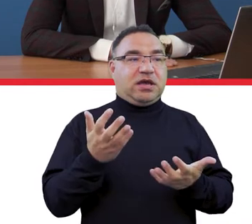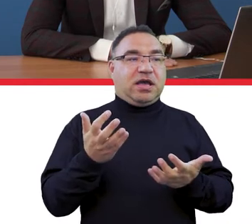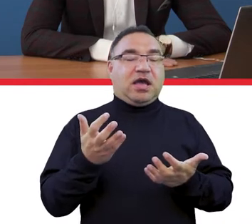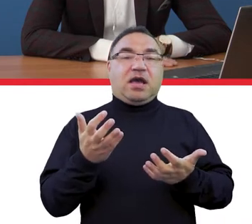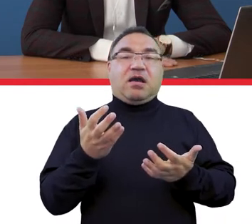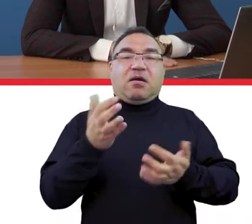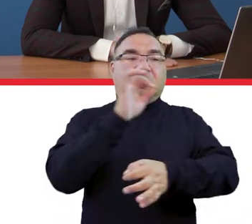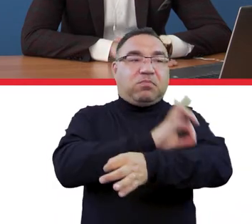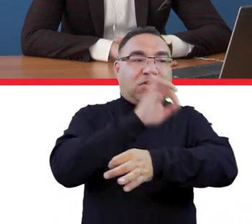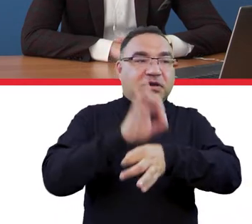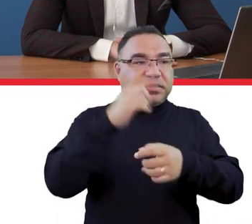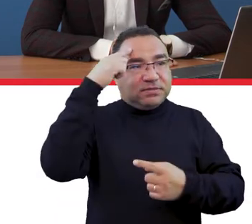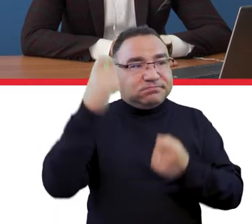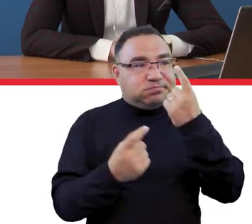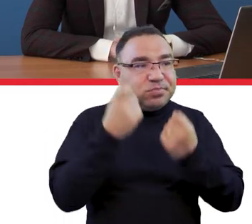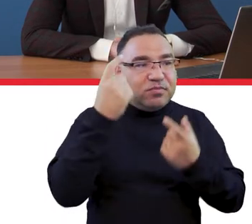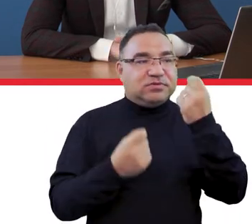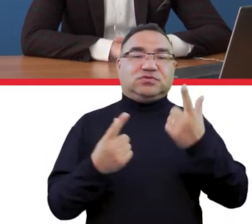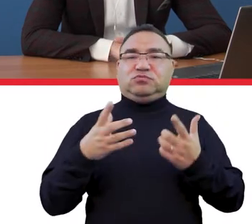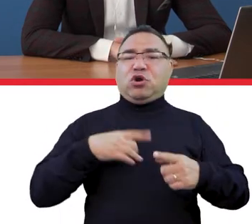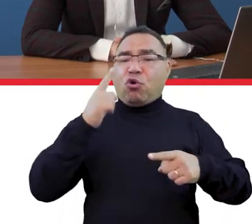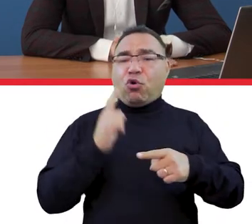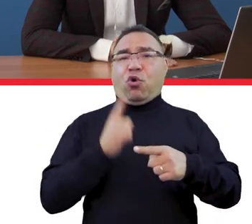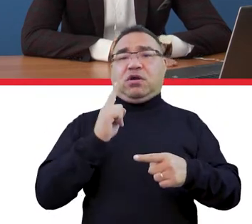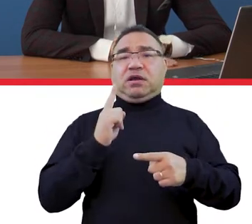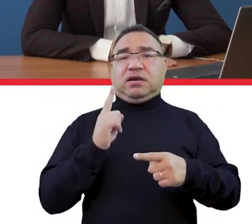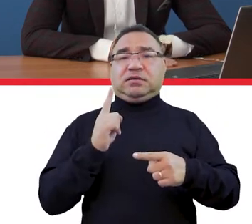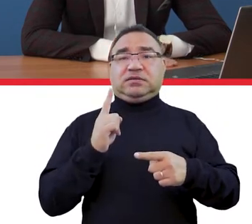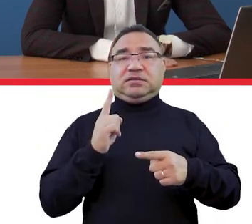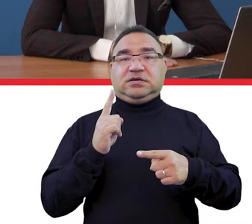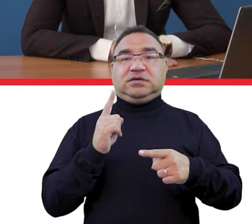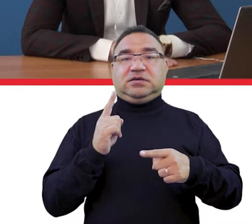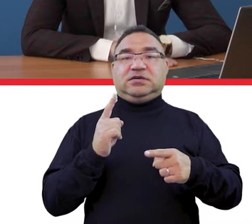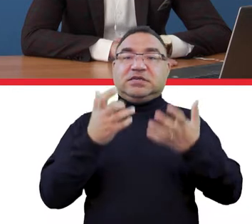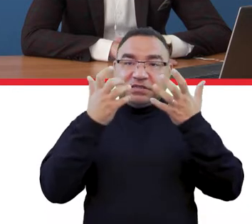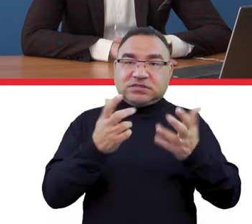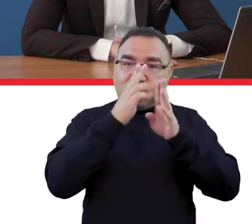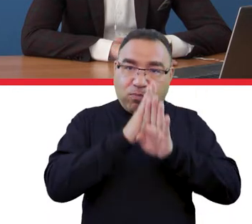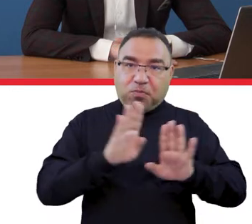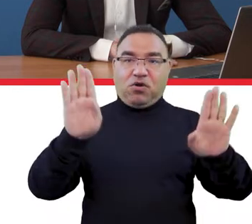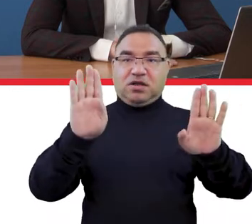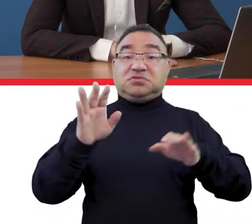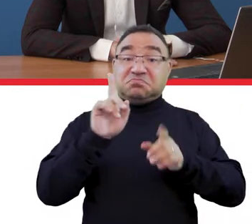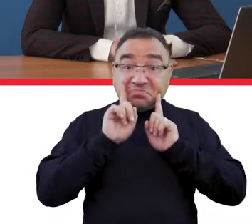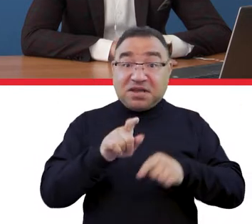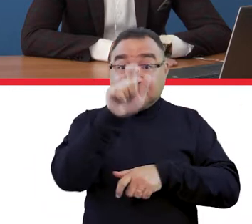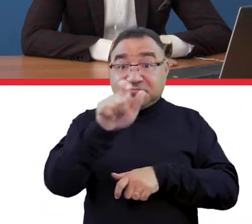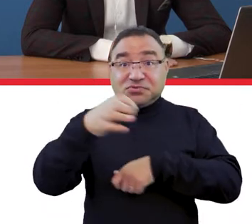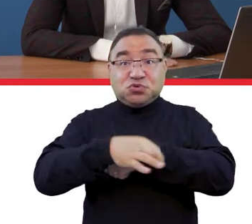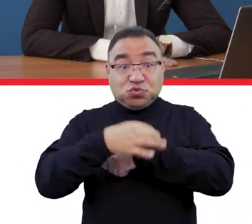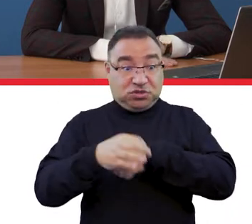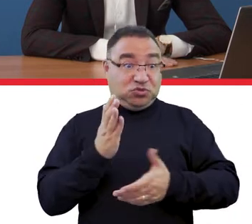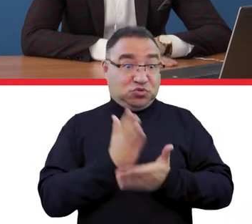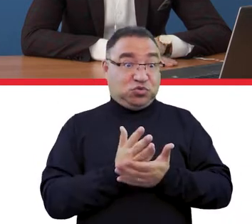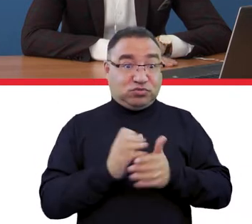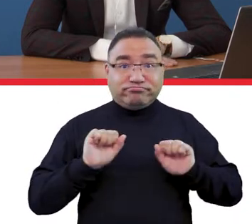projekty i te pomysły były takie jak najbardziej konkretne, żeby rzeczywiście pokazać, że studenci